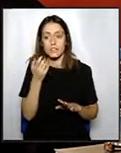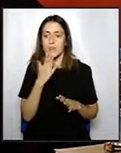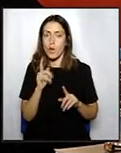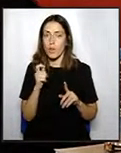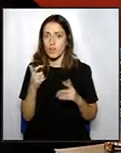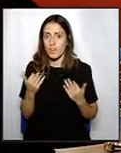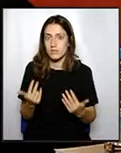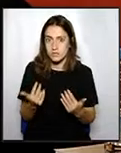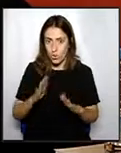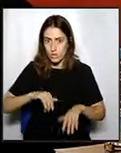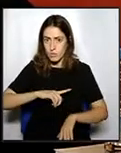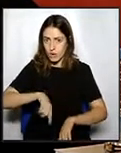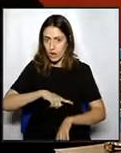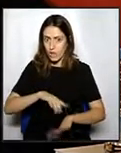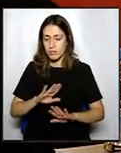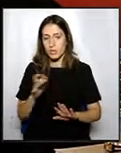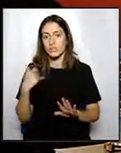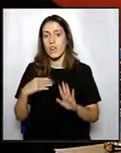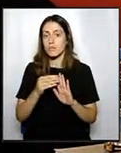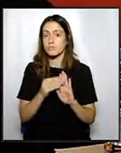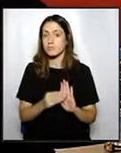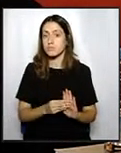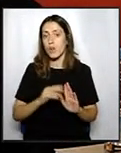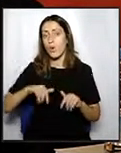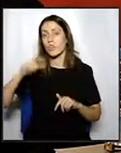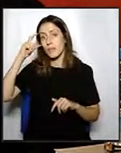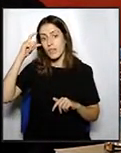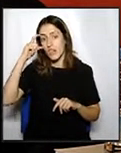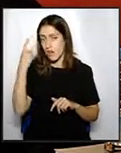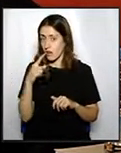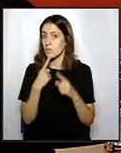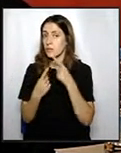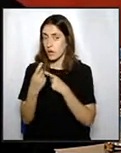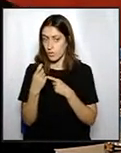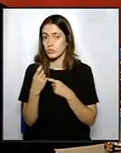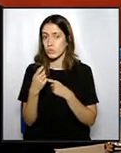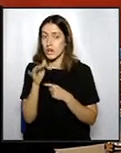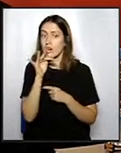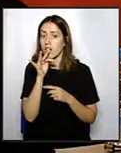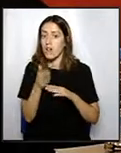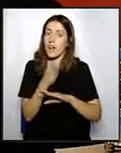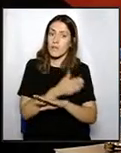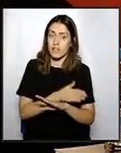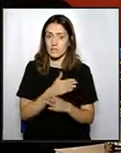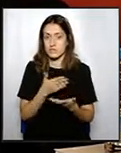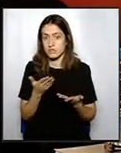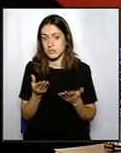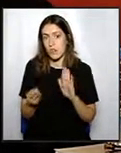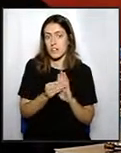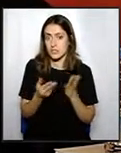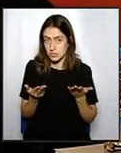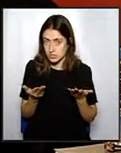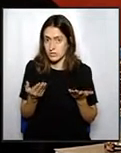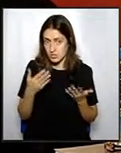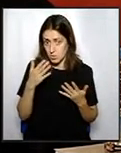bueno, degut a les al·legacions que van entrar a l'últim dia, una de les preguntes també podria ser perquè no els havien entrat abans, a les al·legacions, i a més a més, tenint en compte,